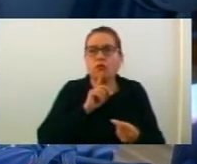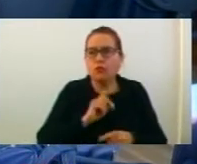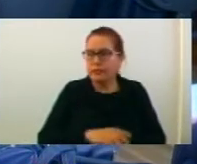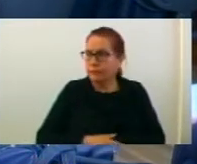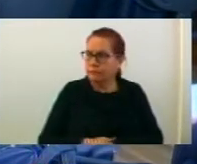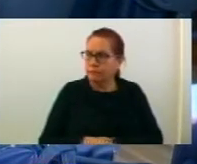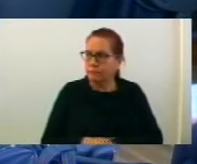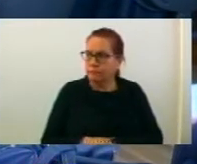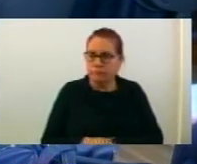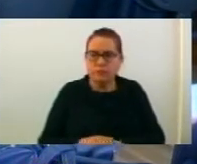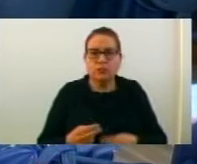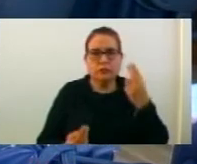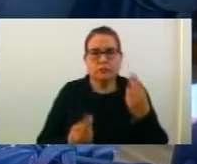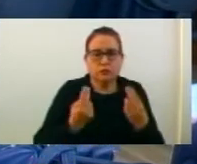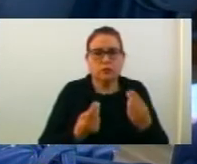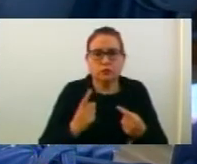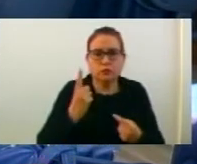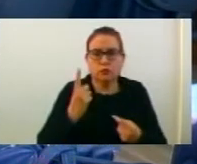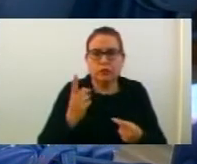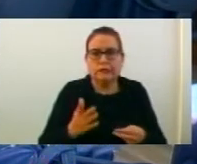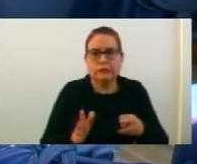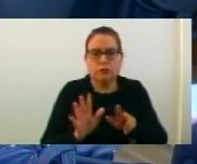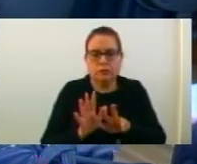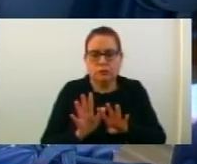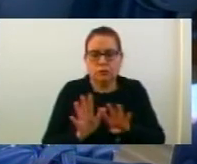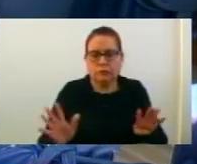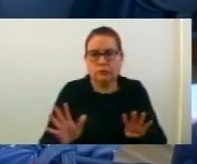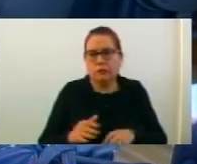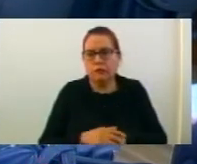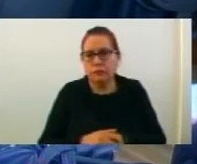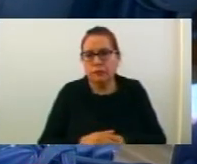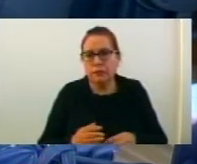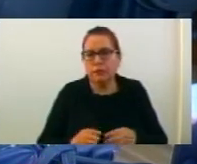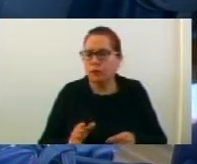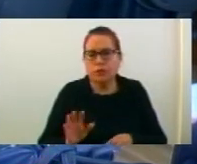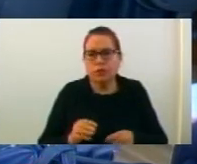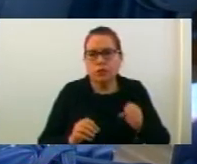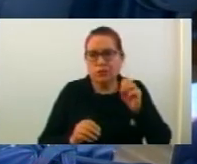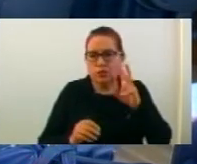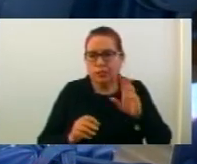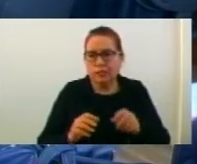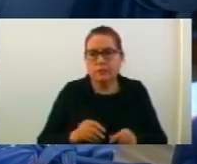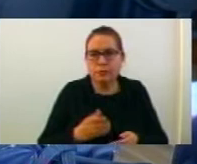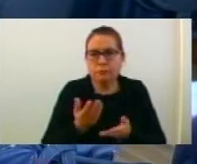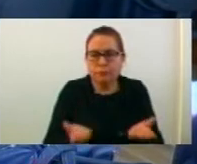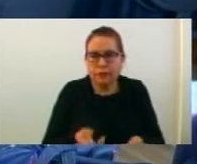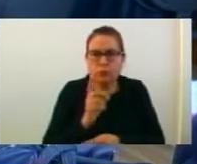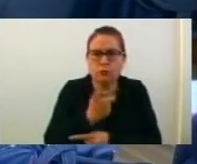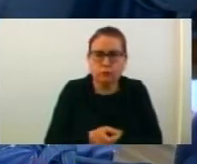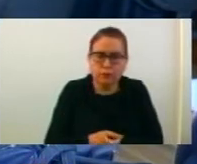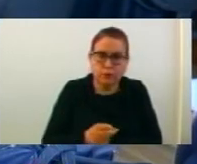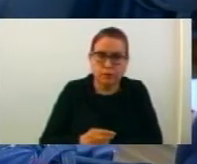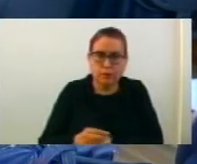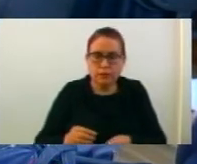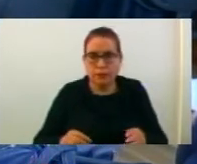Първо, нагласне ставам точка 14, односто предлог от луката за утвърдуване потреба от донесуване на руманистичко